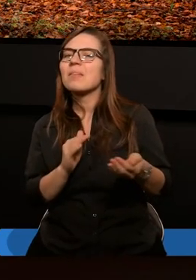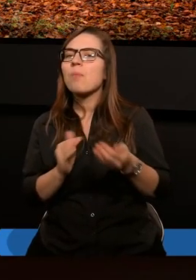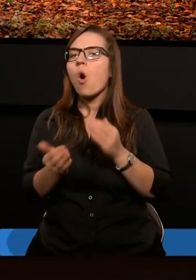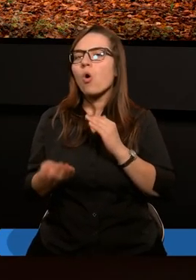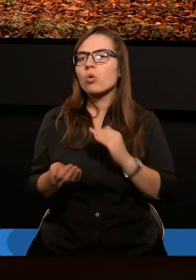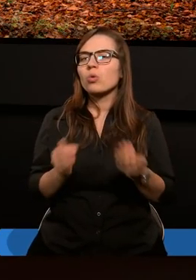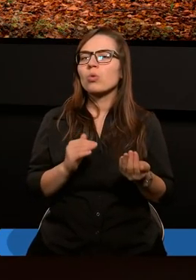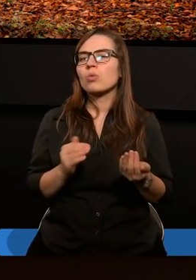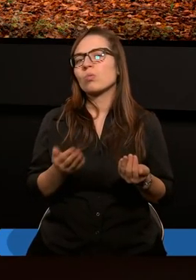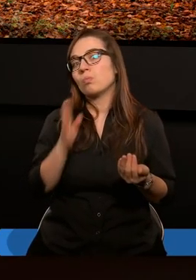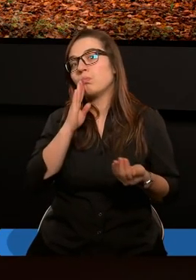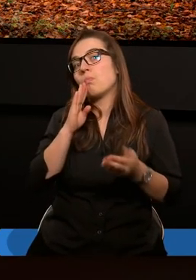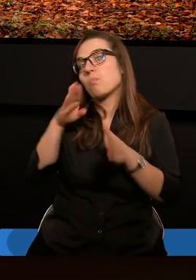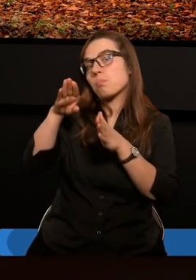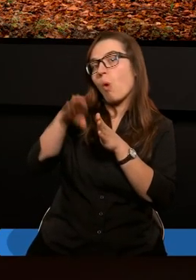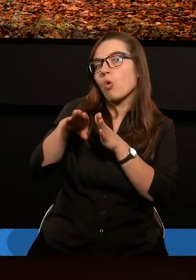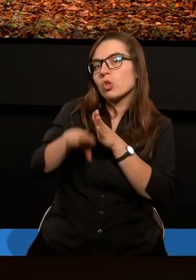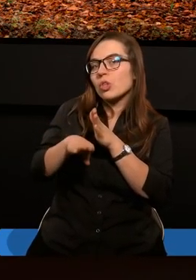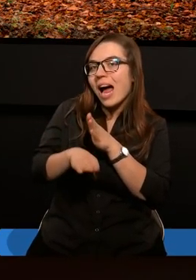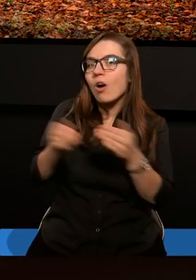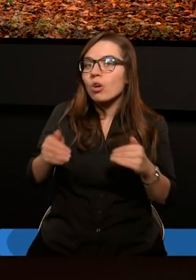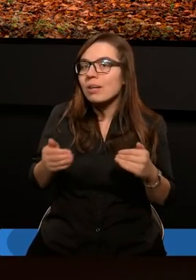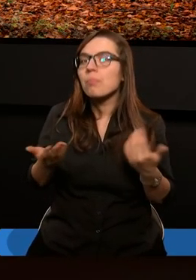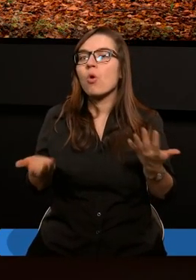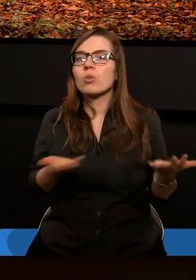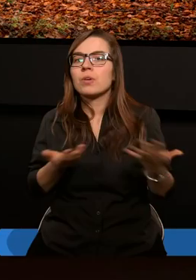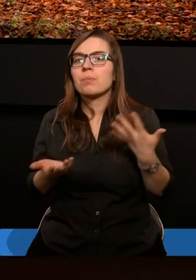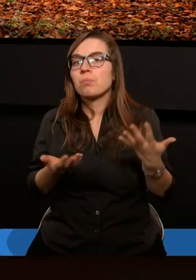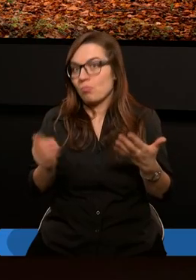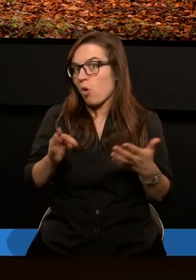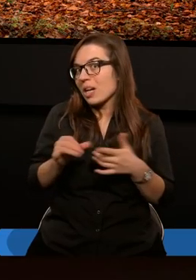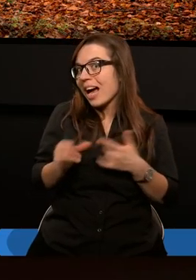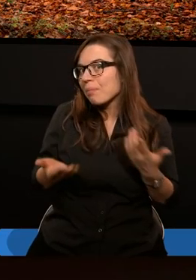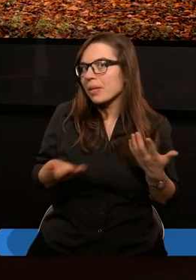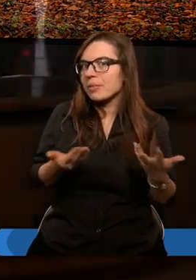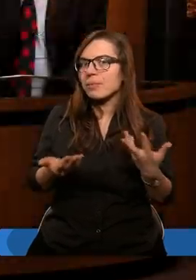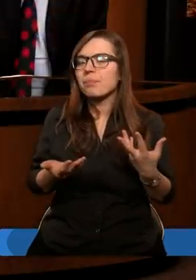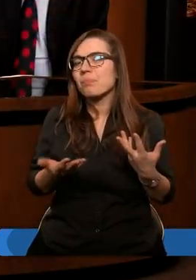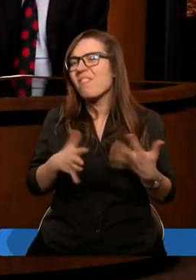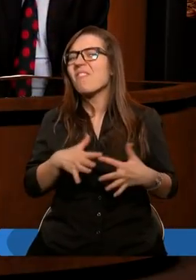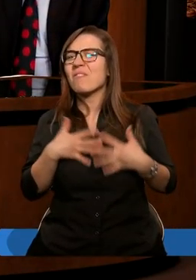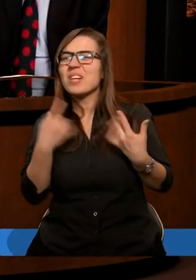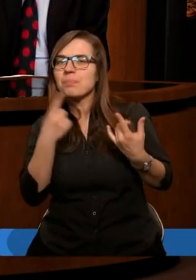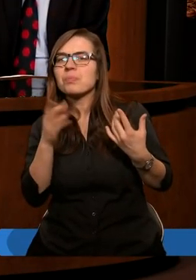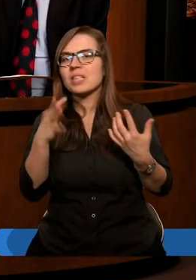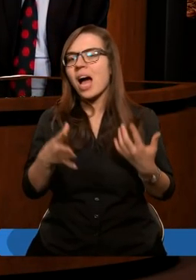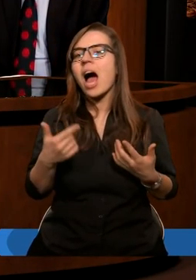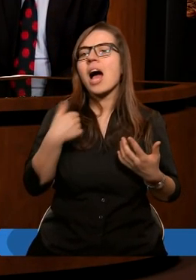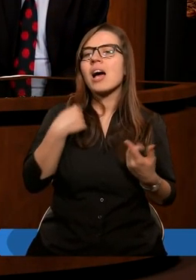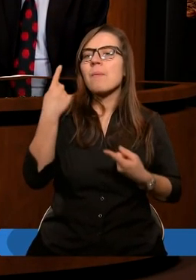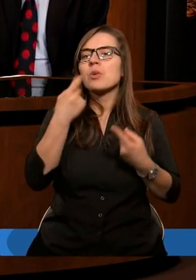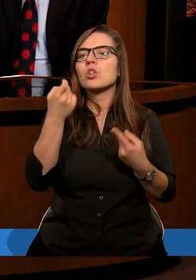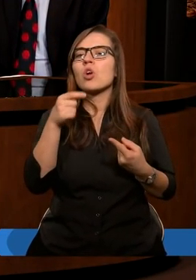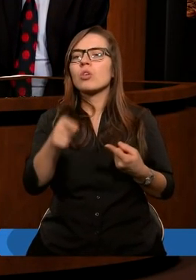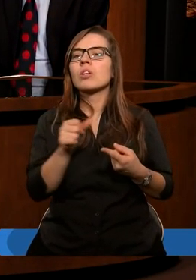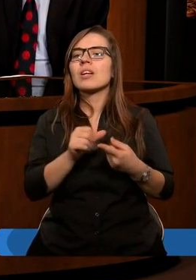poniżający. Tak? Tak też może być? Wydaje się, że tak. Ja myślę, że